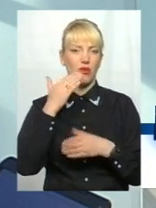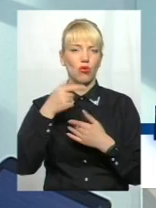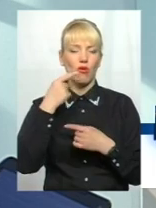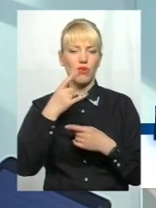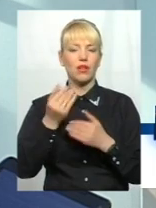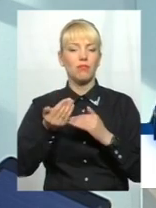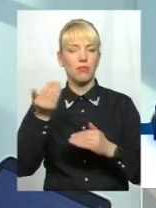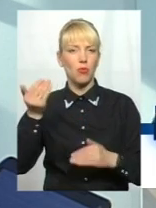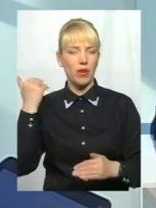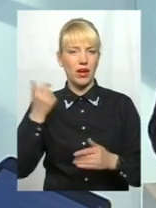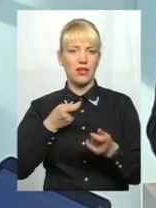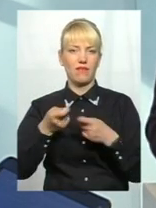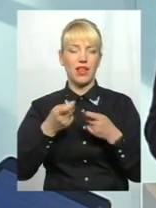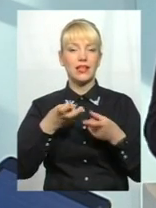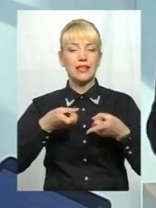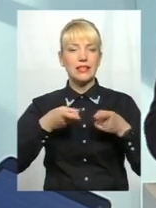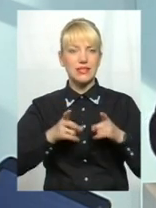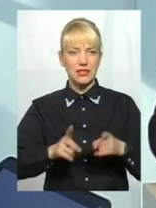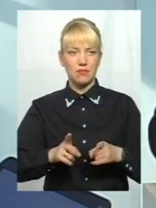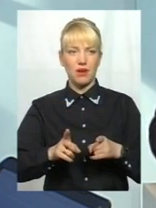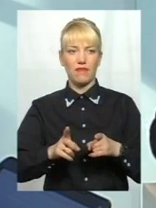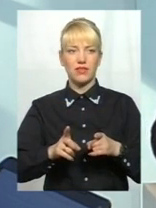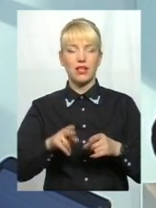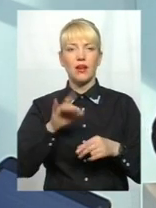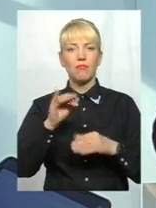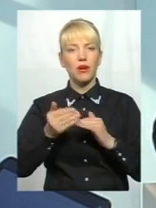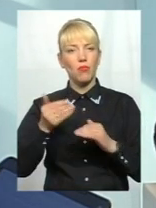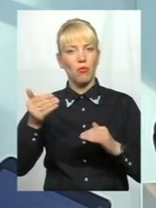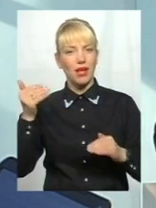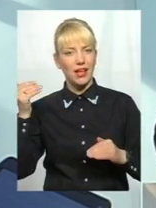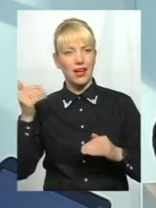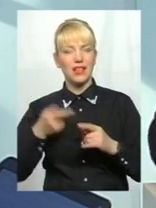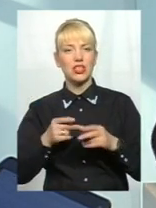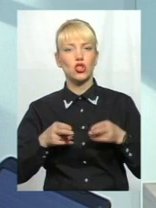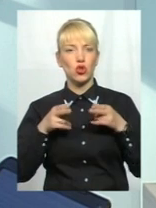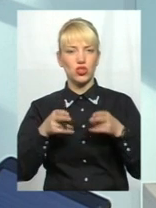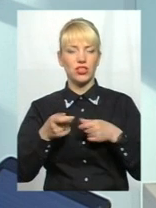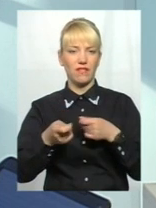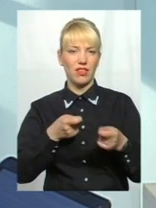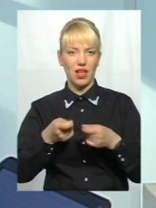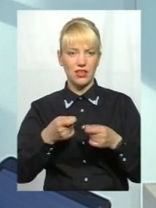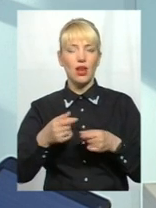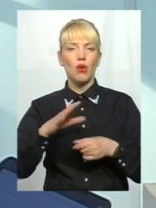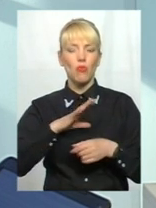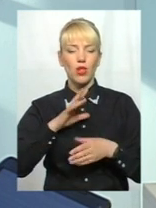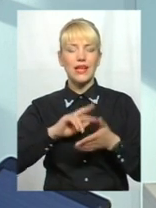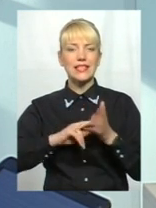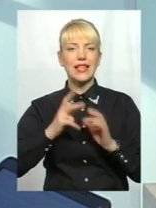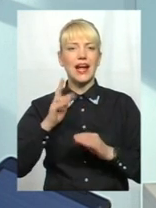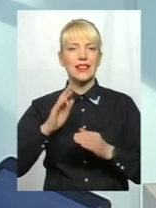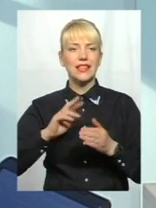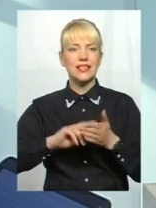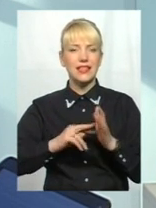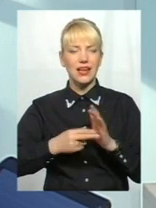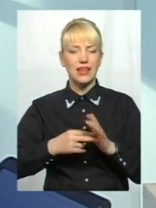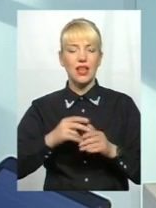владі. Хоча, насправді, скажімо, при попередній, як ми кажемо, злочинній владі, була стратегія, можливо, ця стратегія